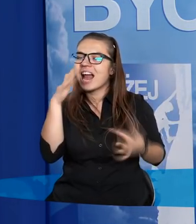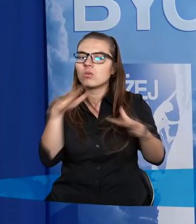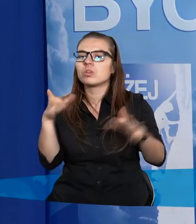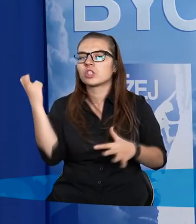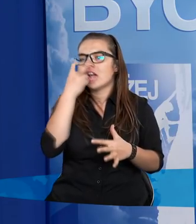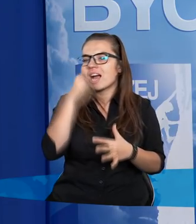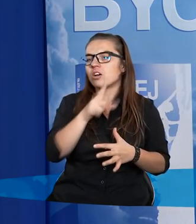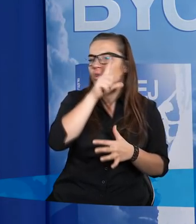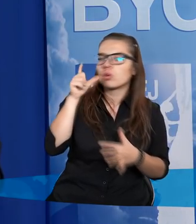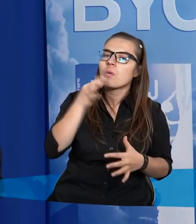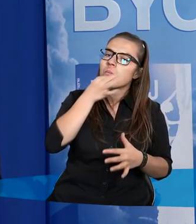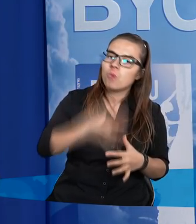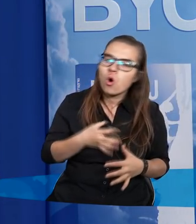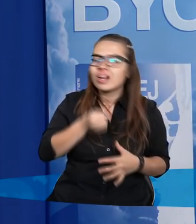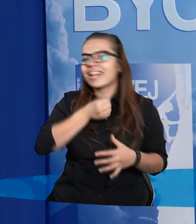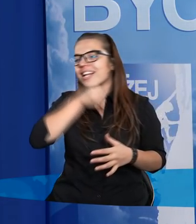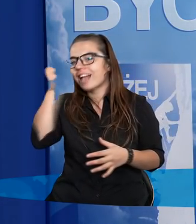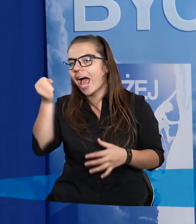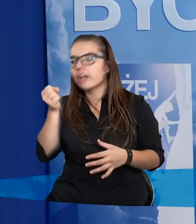ludzi, młodszych, starszych,